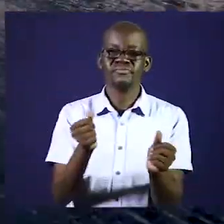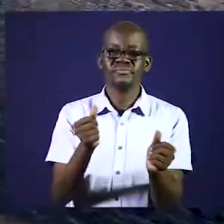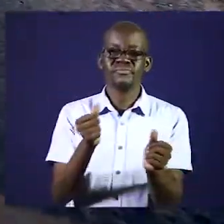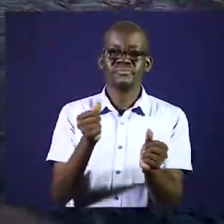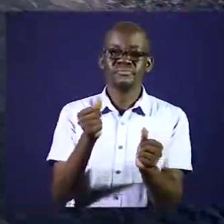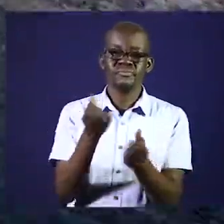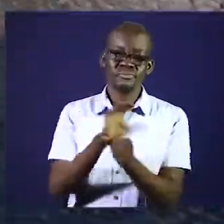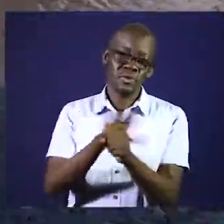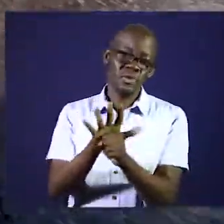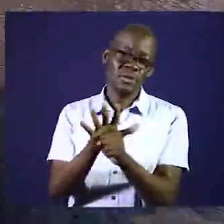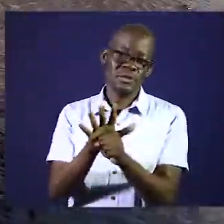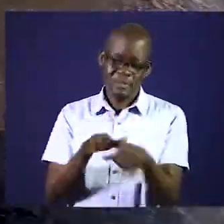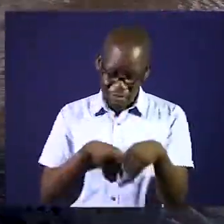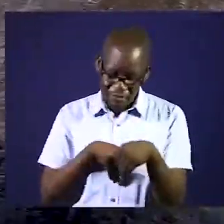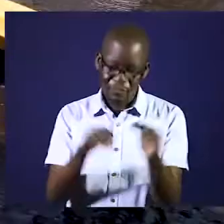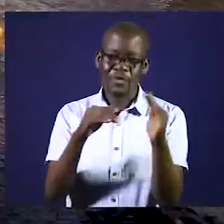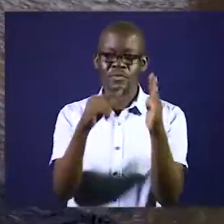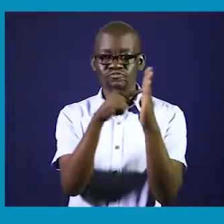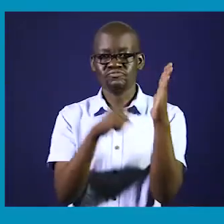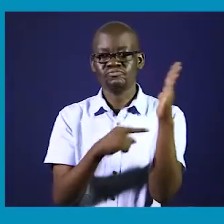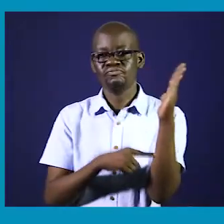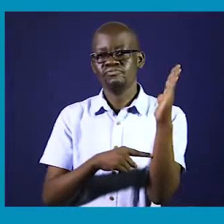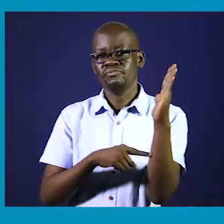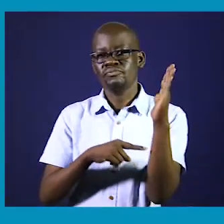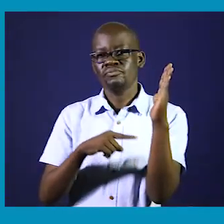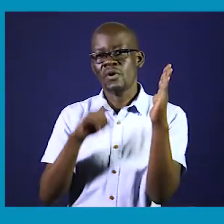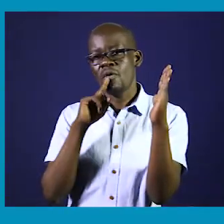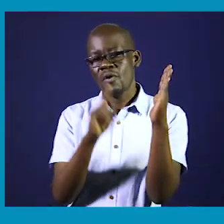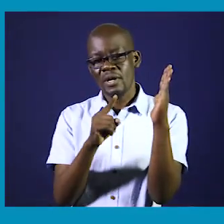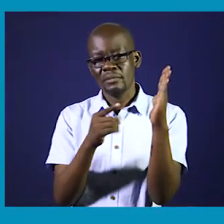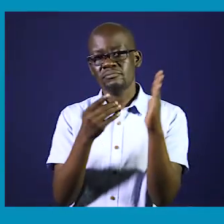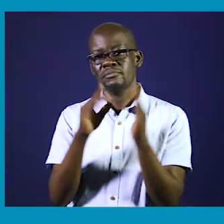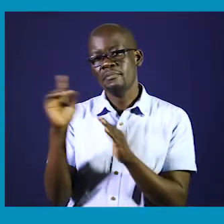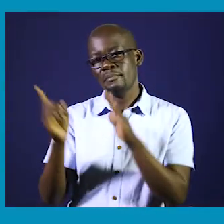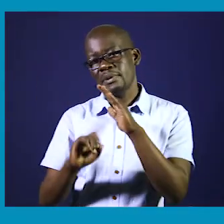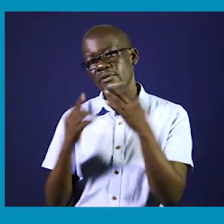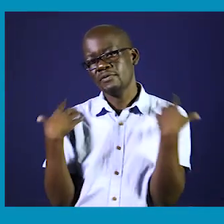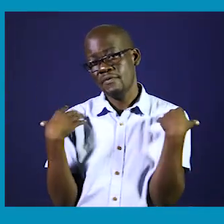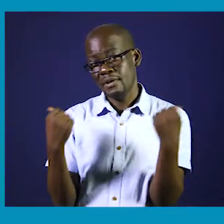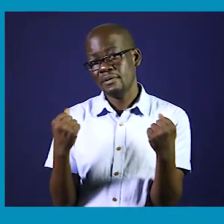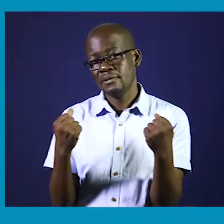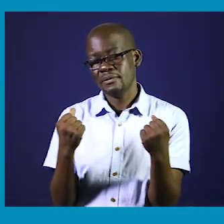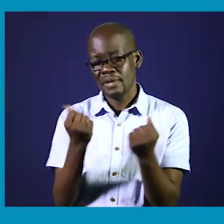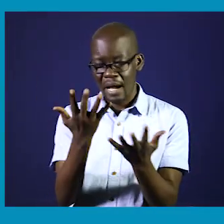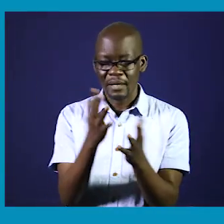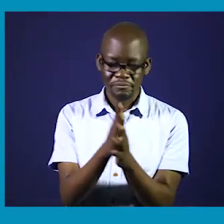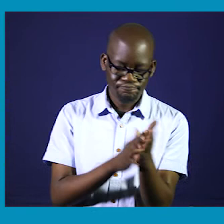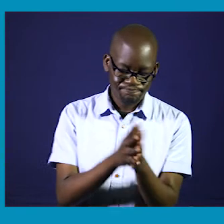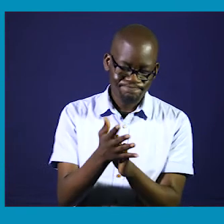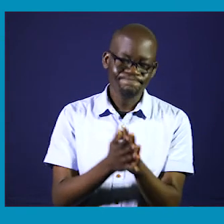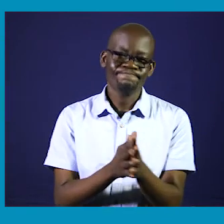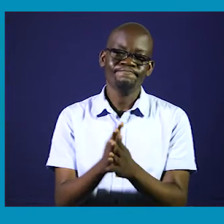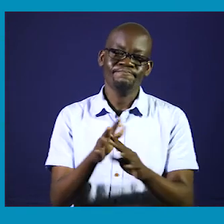corona. Hebu tushirikiane tufate sera za serikali katika kukumesha corona. Zingatia maagizo kutoka wizara ya Afia na wa